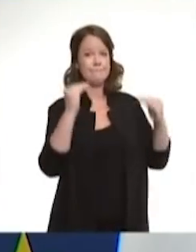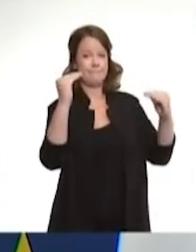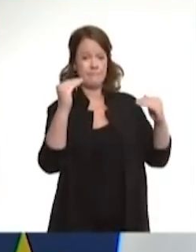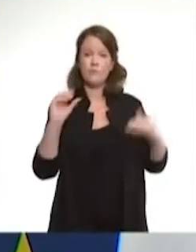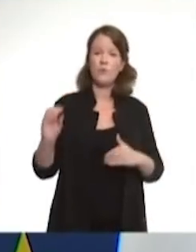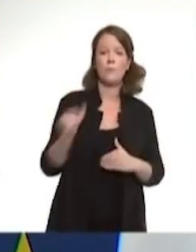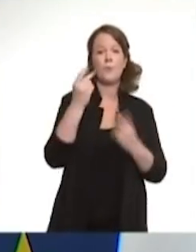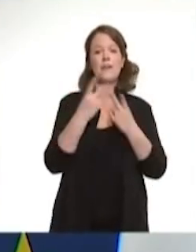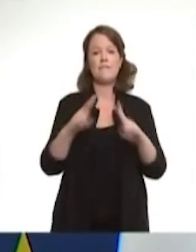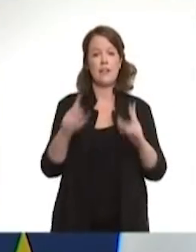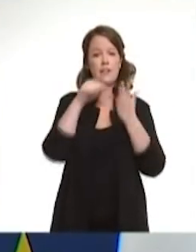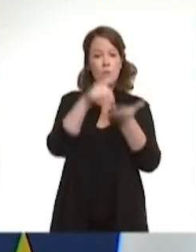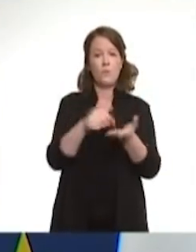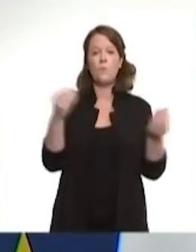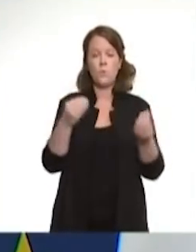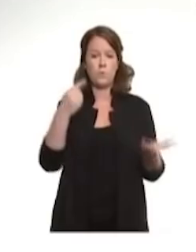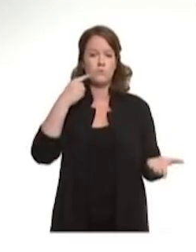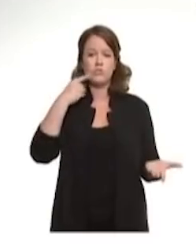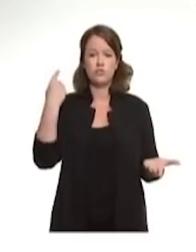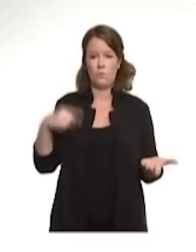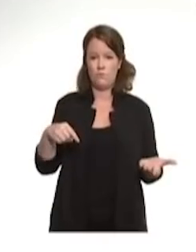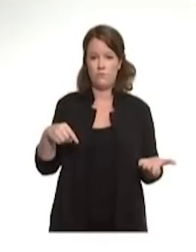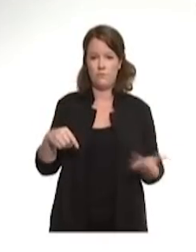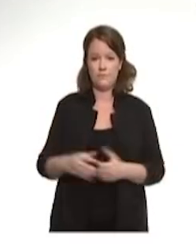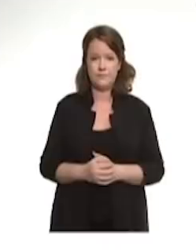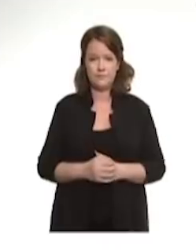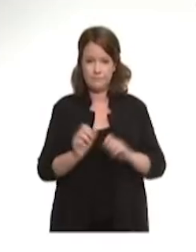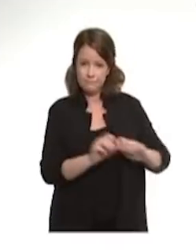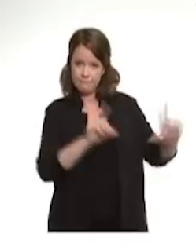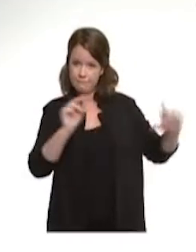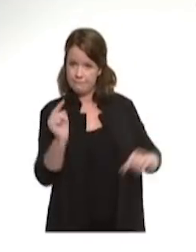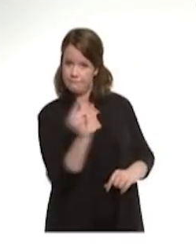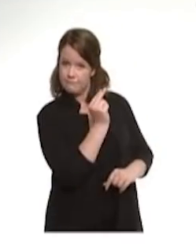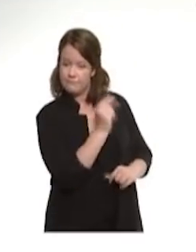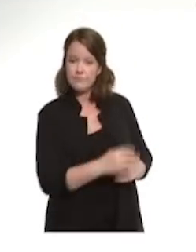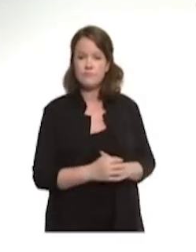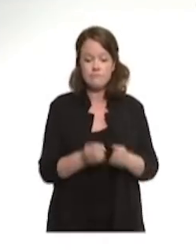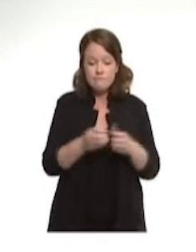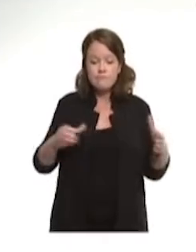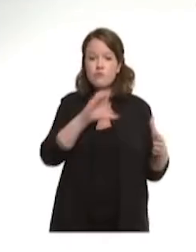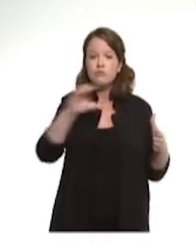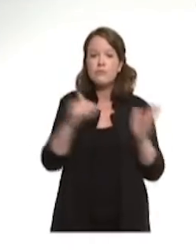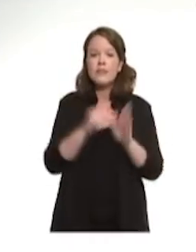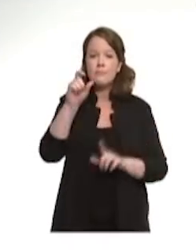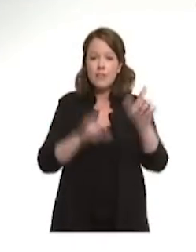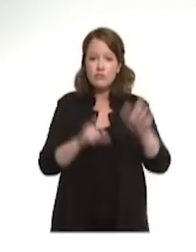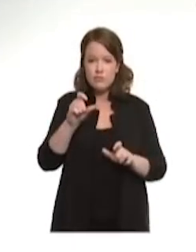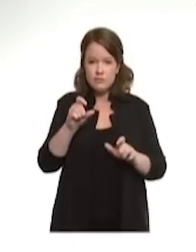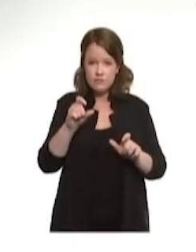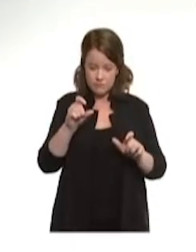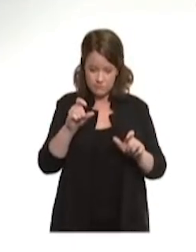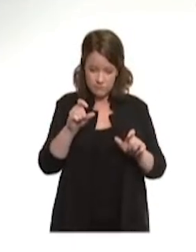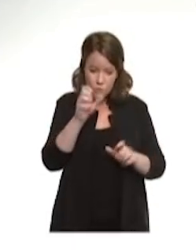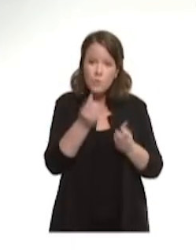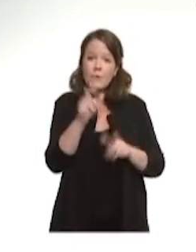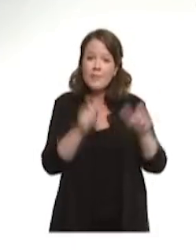que vous voyez apparaître, a maintenant un taux d'incidence chez les personnes âgées, qui justifie son